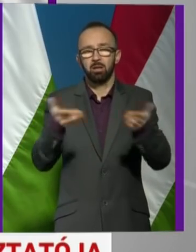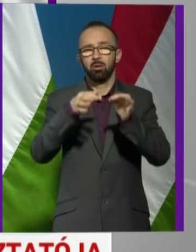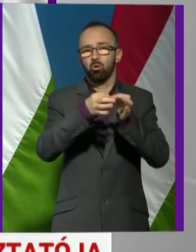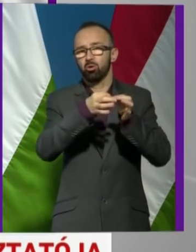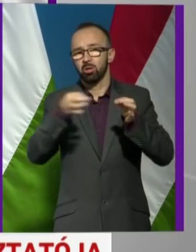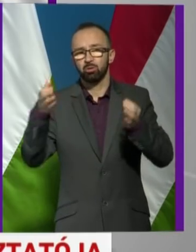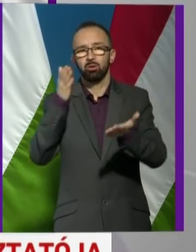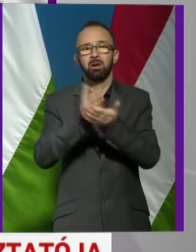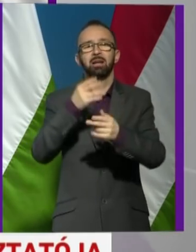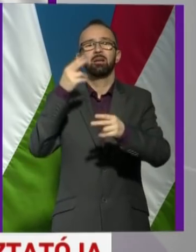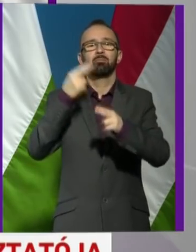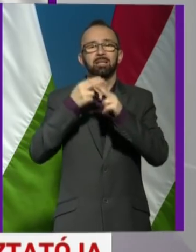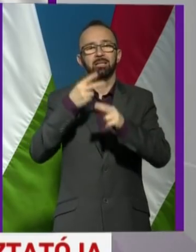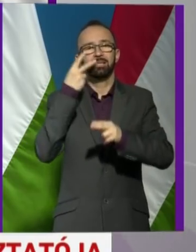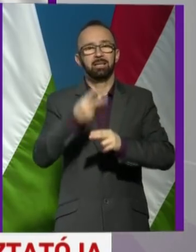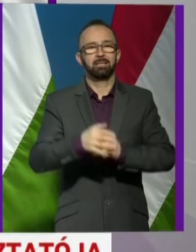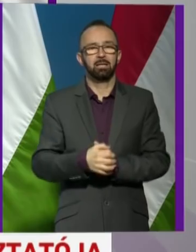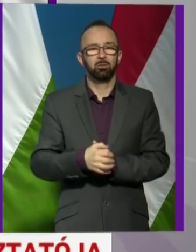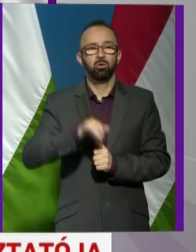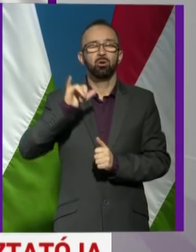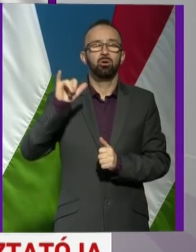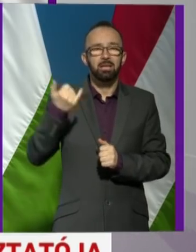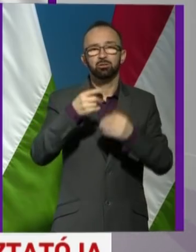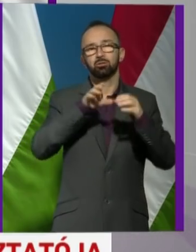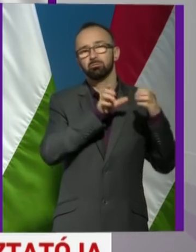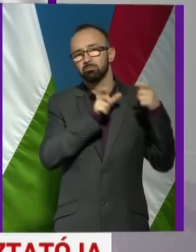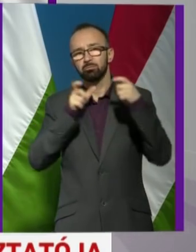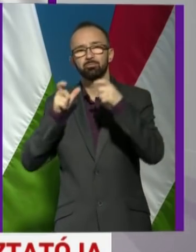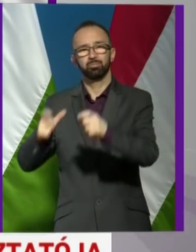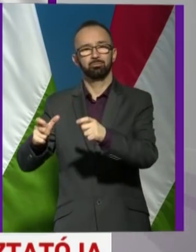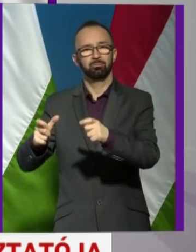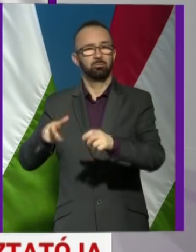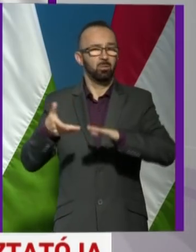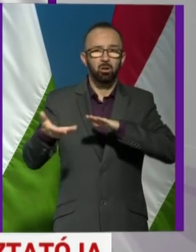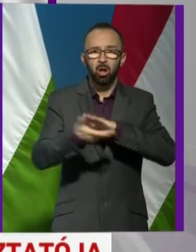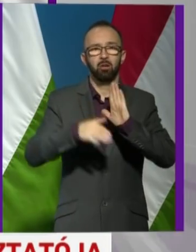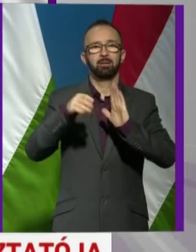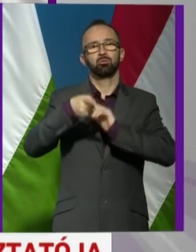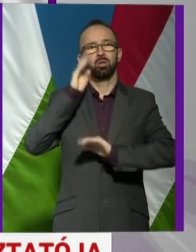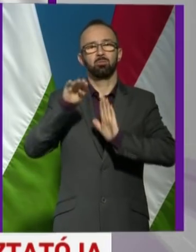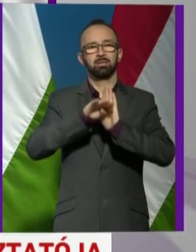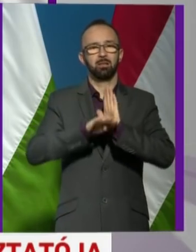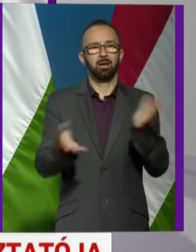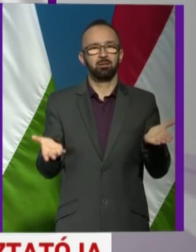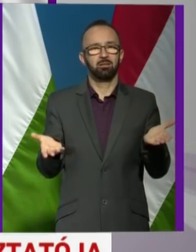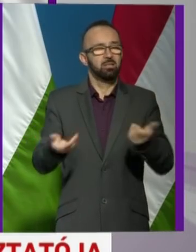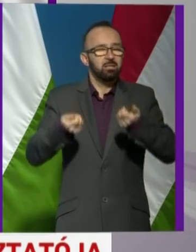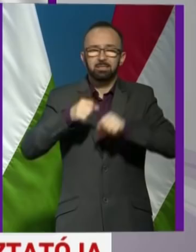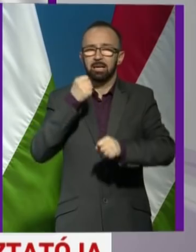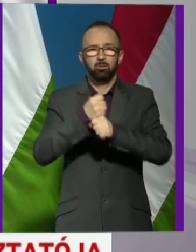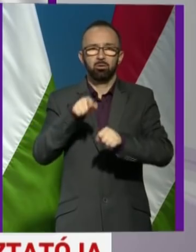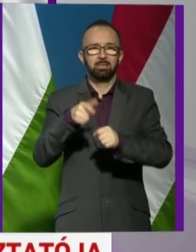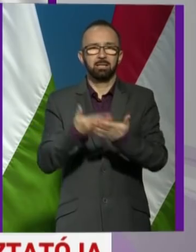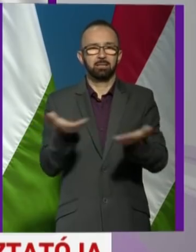attól kezdve ő betegnek tekintendő és elkülönítésre kerül. Ez egy alapvető szakmai szabály. Ez kizárt